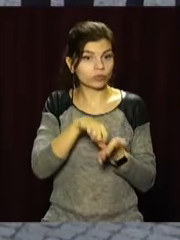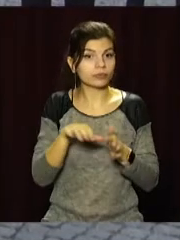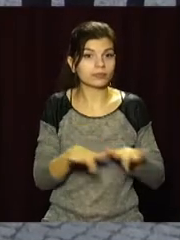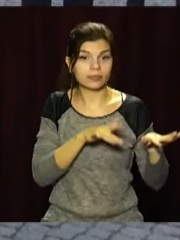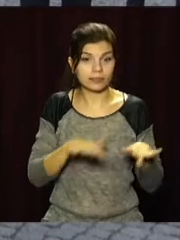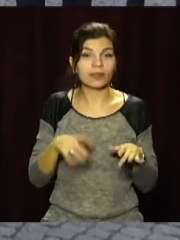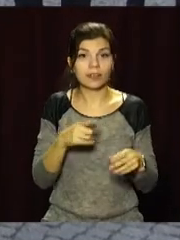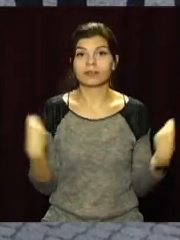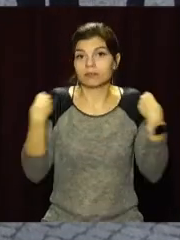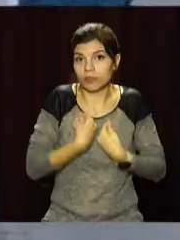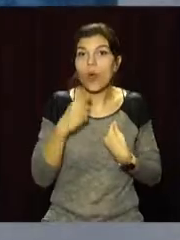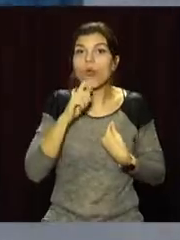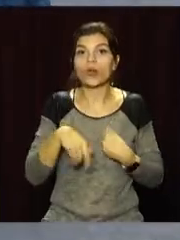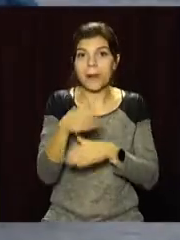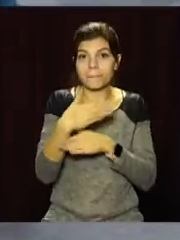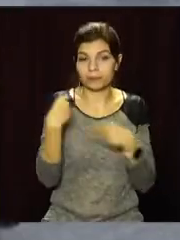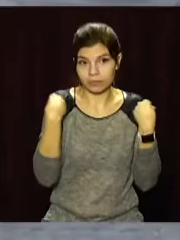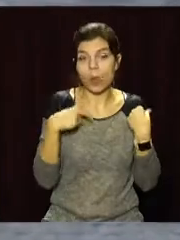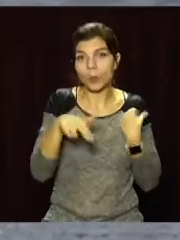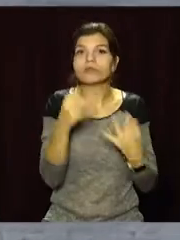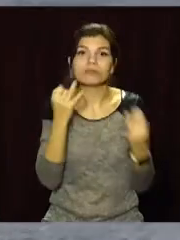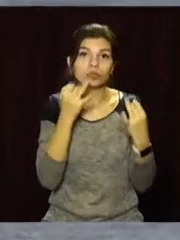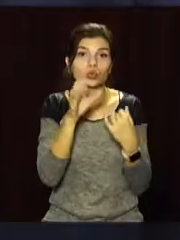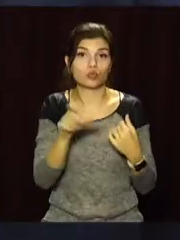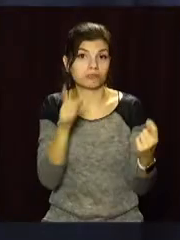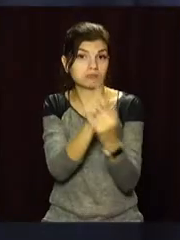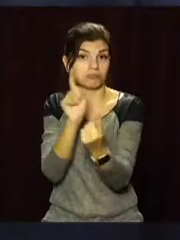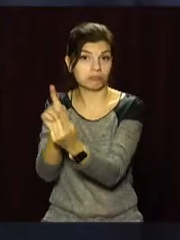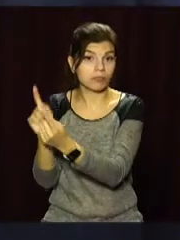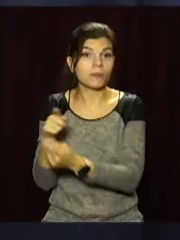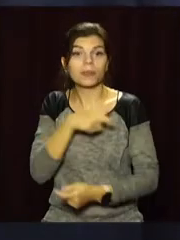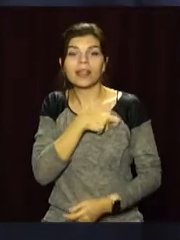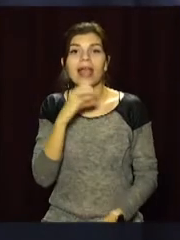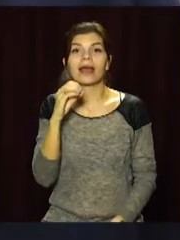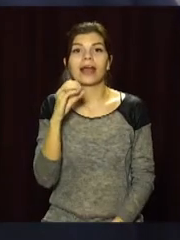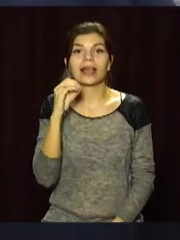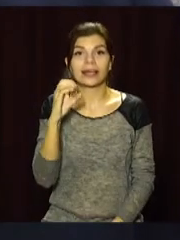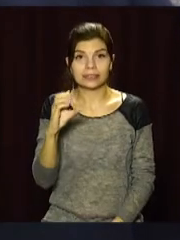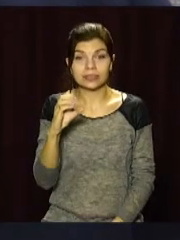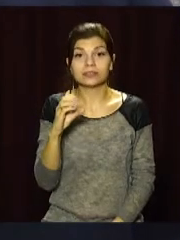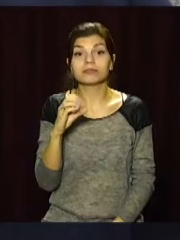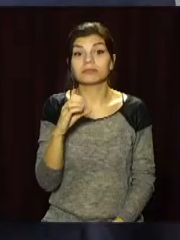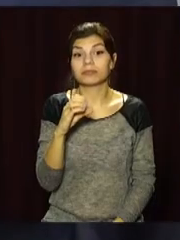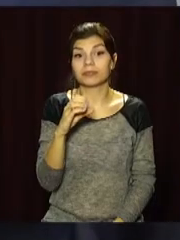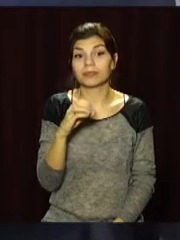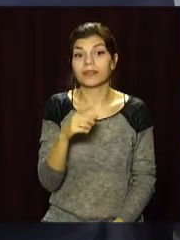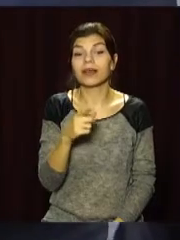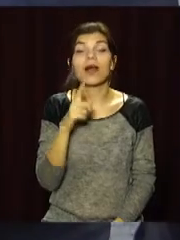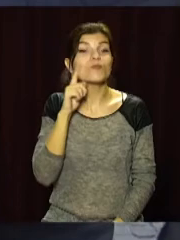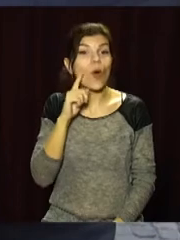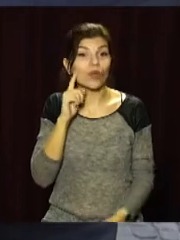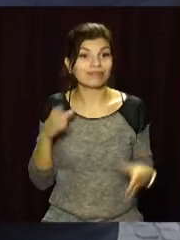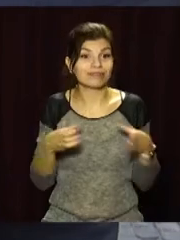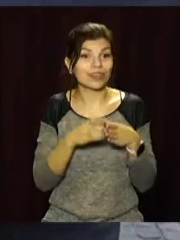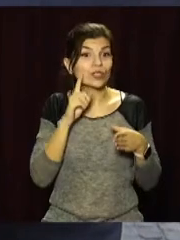Накинули на плечі українські прапори, пішли спілкуватися з людьми. Депутати партії «Європейська солідарність» разом з представниками молодіжного